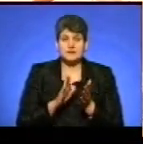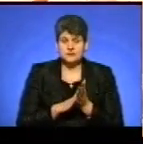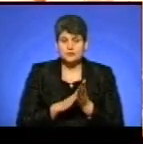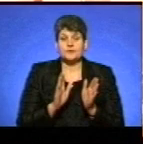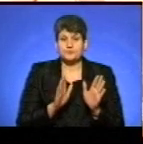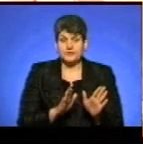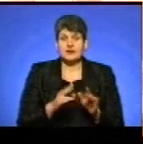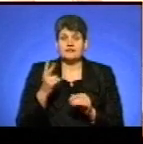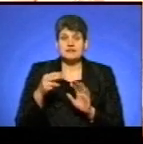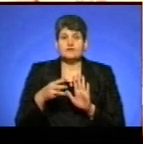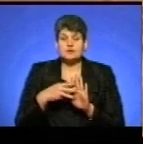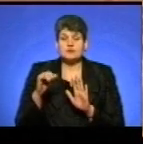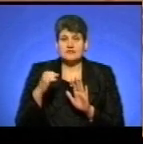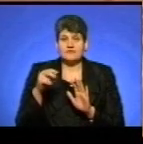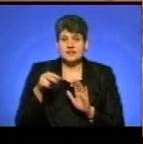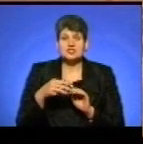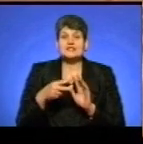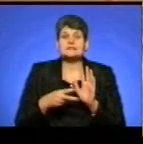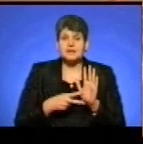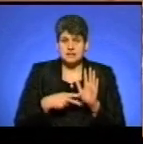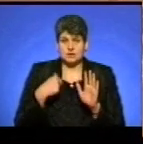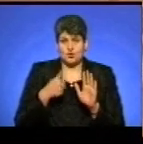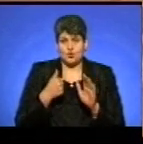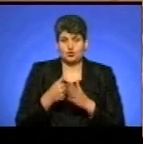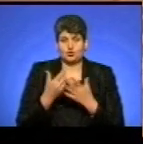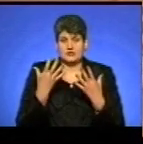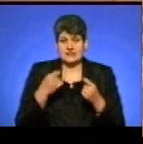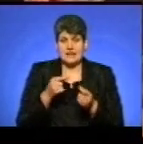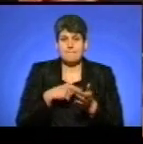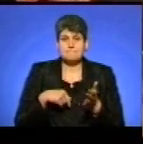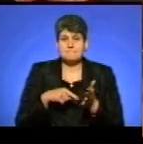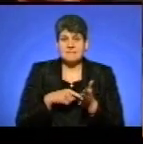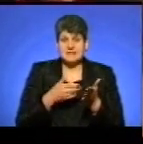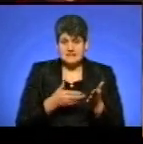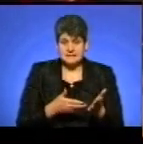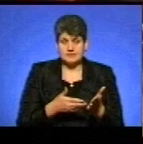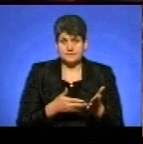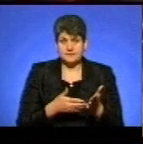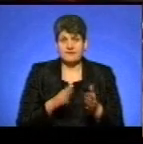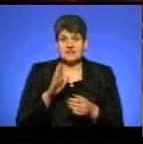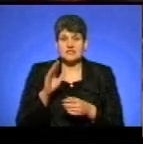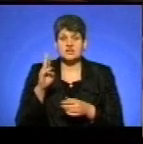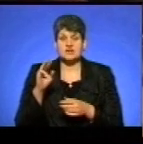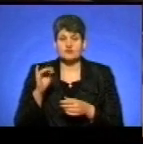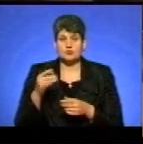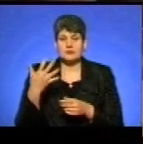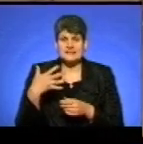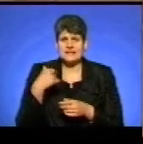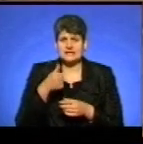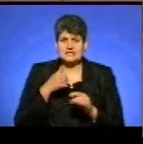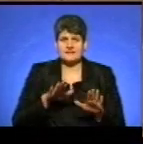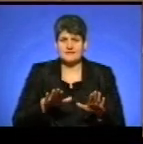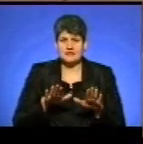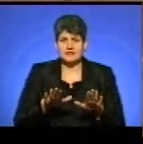кадрах, ви бачите, 28 серпня 2017 року до Дня міста Василь Шовчук 50 разів